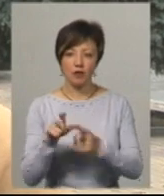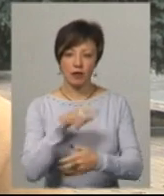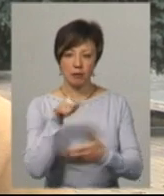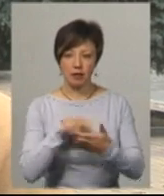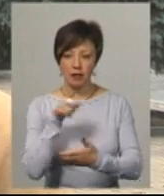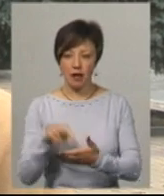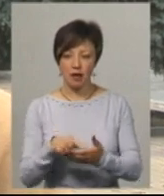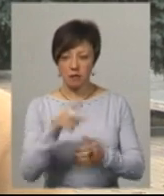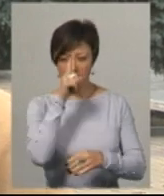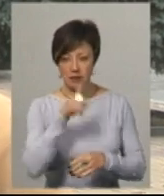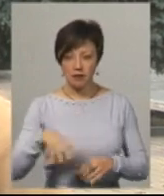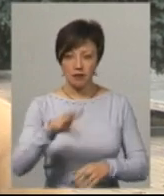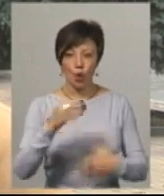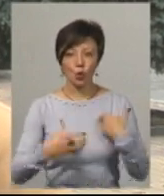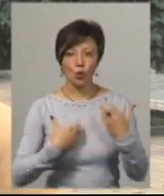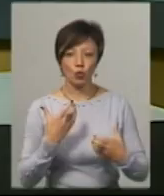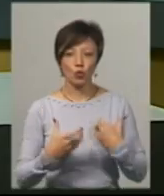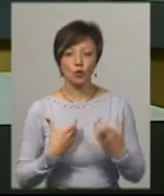які вже майже місяць всіх турбують.